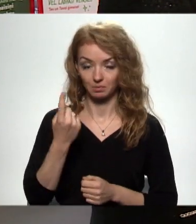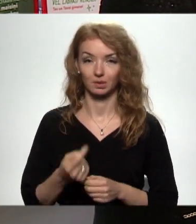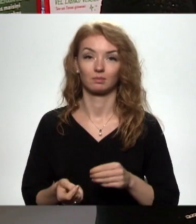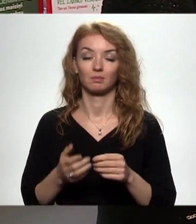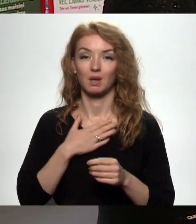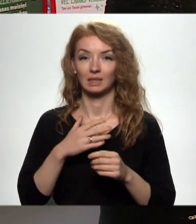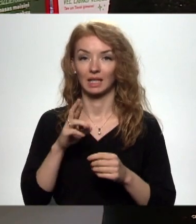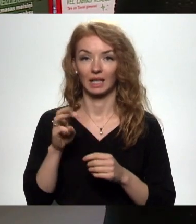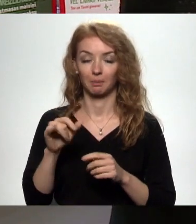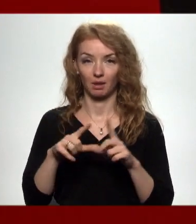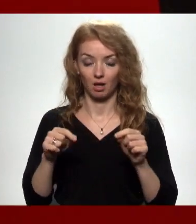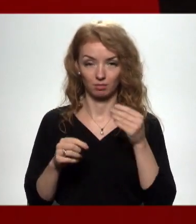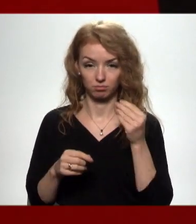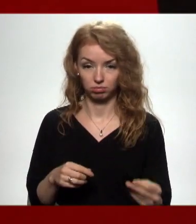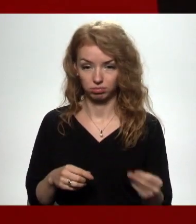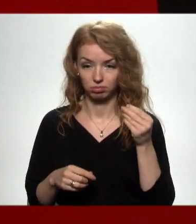karti,